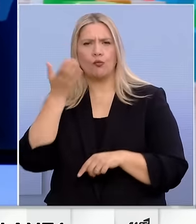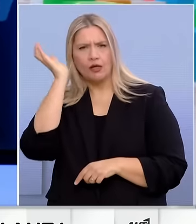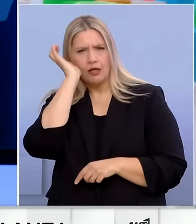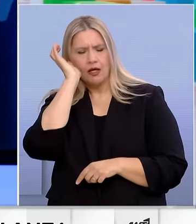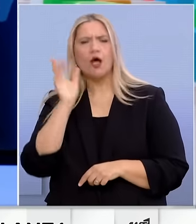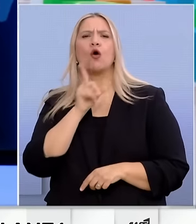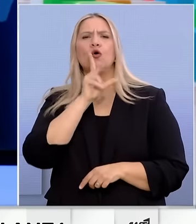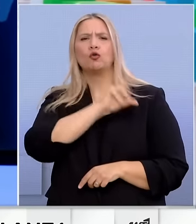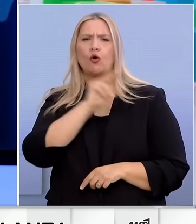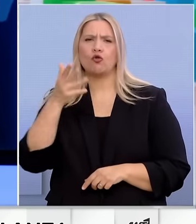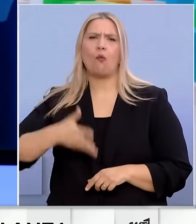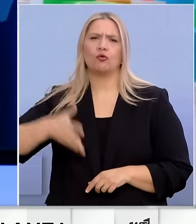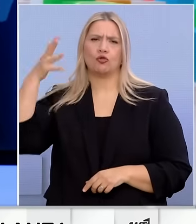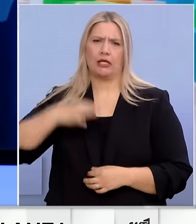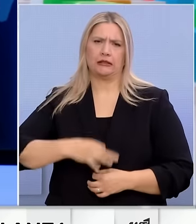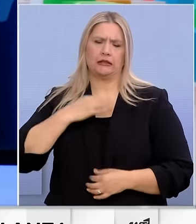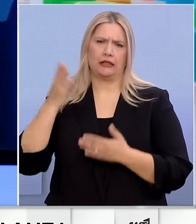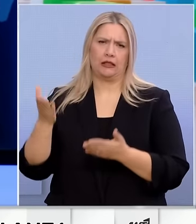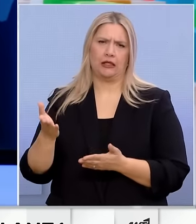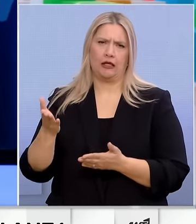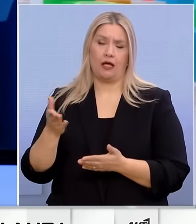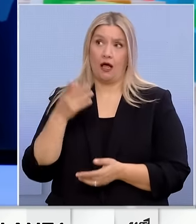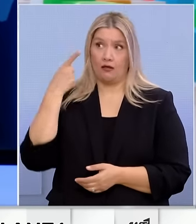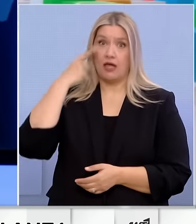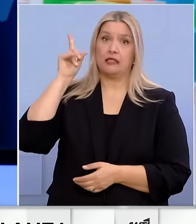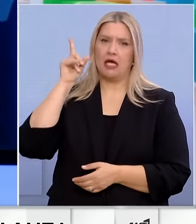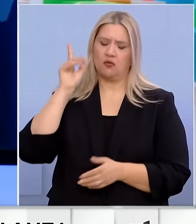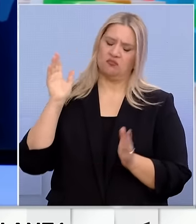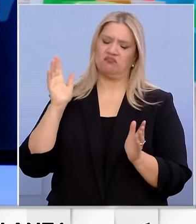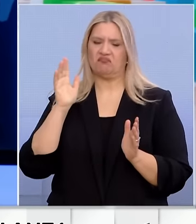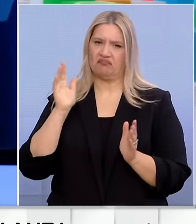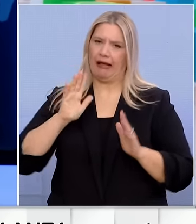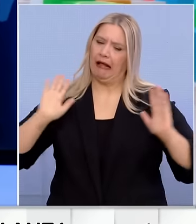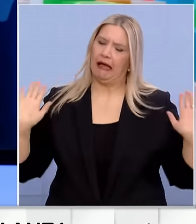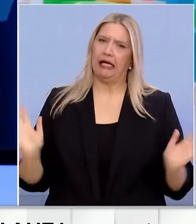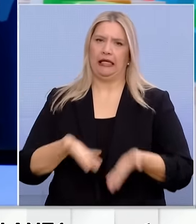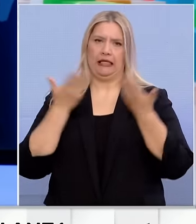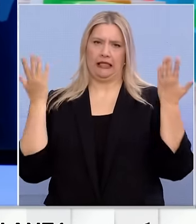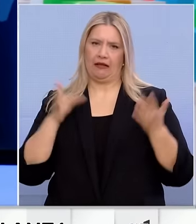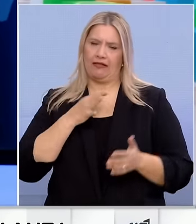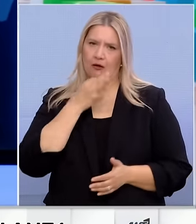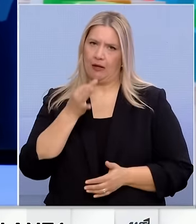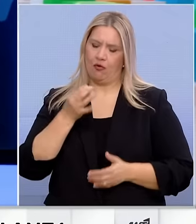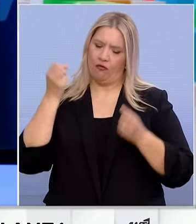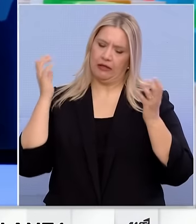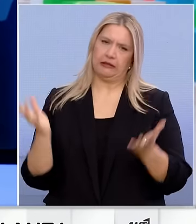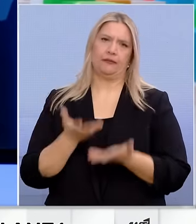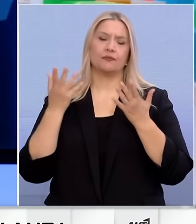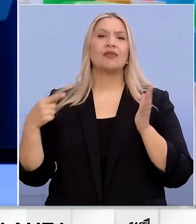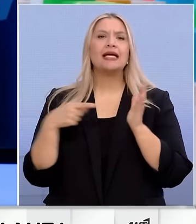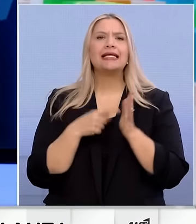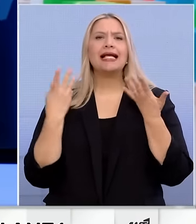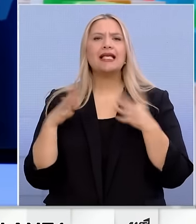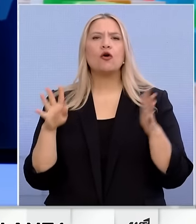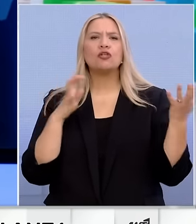Μητσοτάκης ξέρουν πολύ καλά, αν δεν ξέρουν τι να πω, θα λέγα καμιά βαριά κουβέντα και δεν θέλω να την πω, ότι το 1992